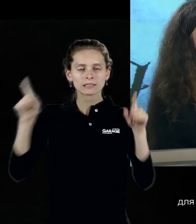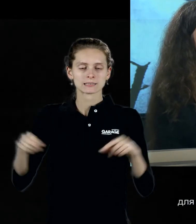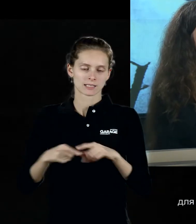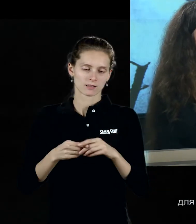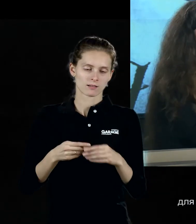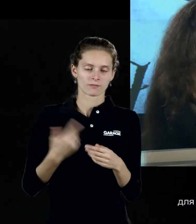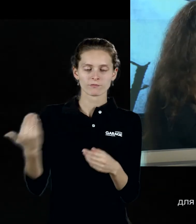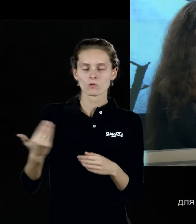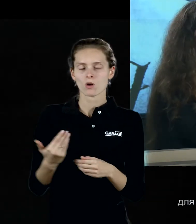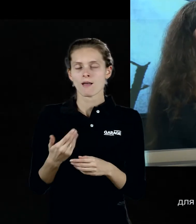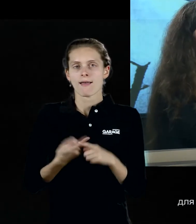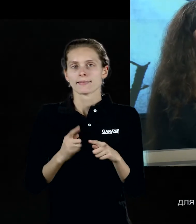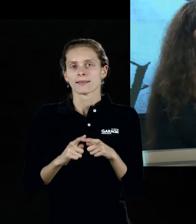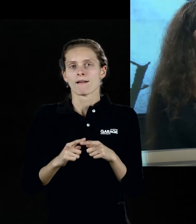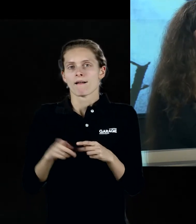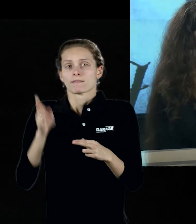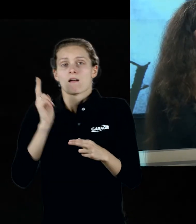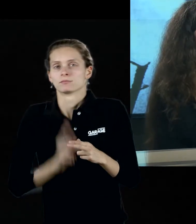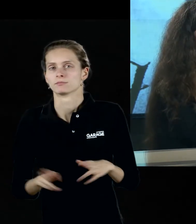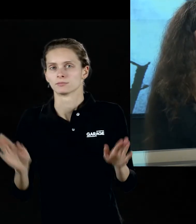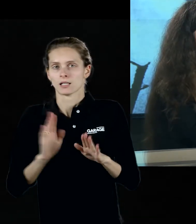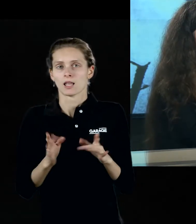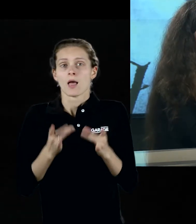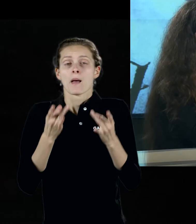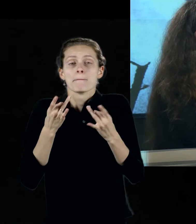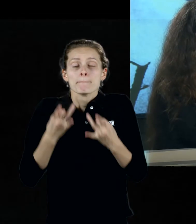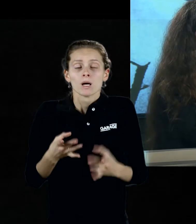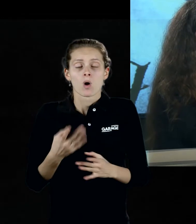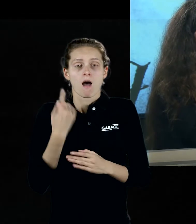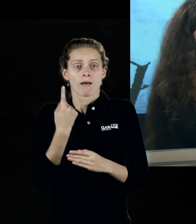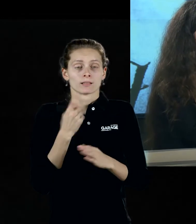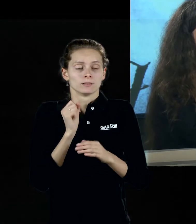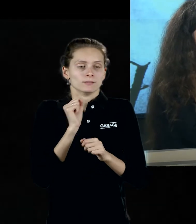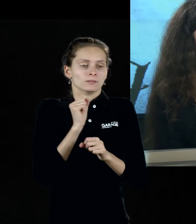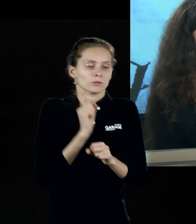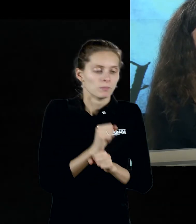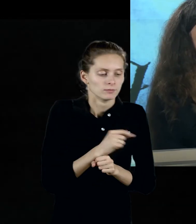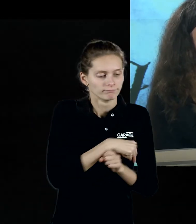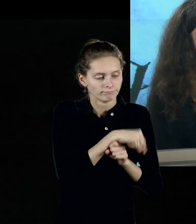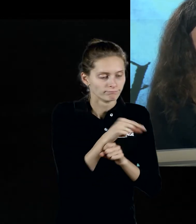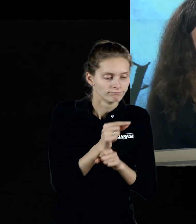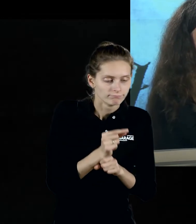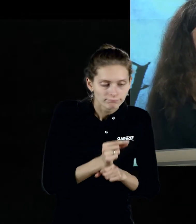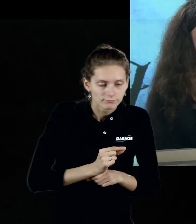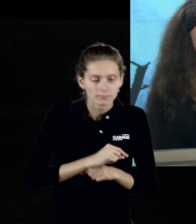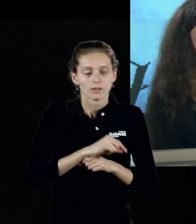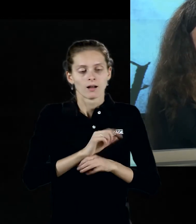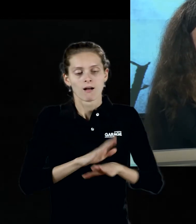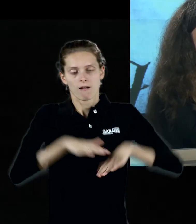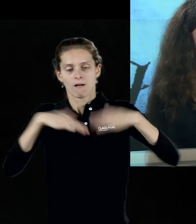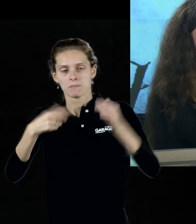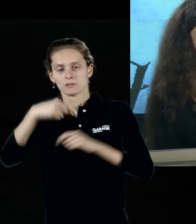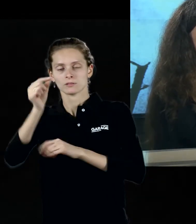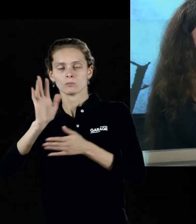является конечным этапом. Это всего лишь одна из остановок на пути линий, которые будут идти дальше, которые будут